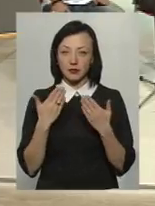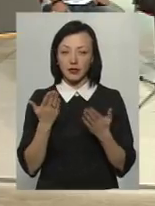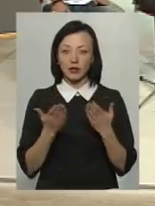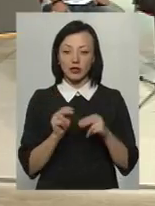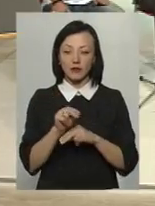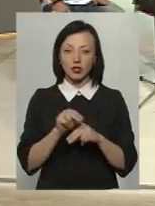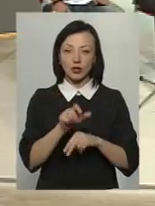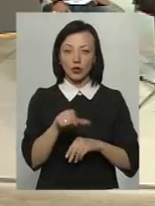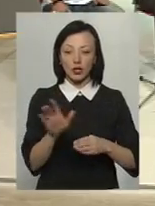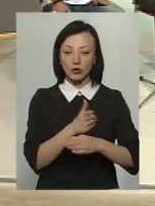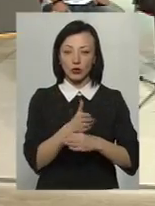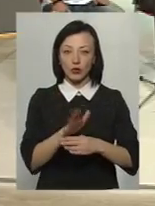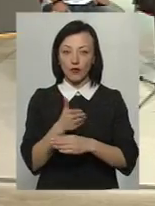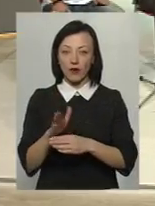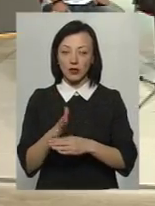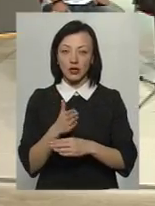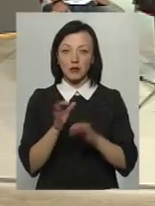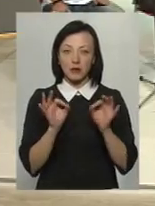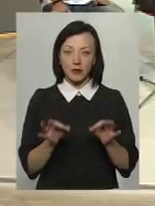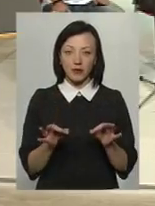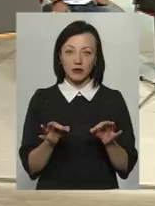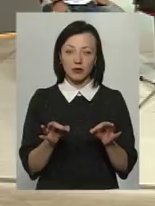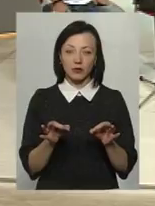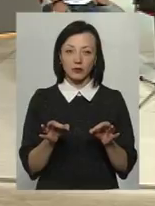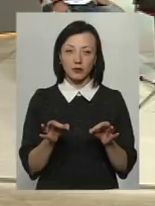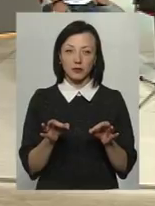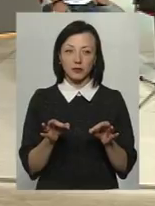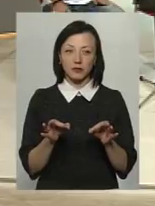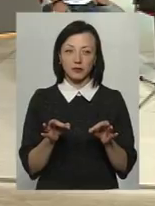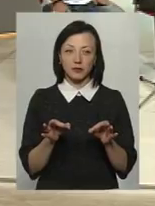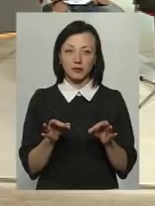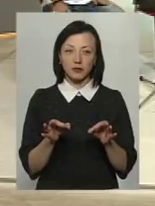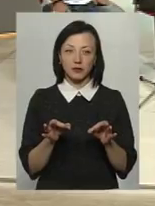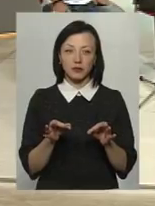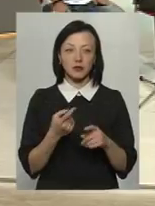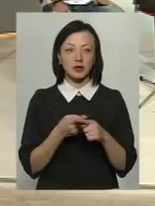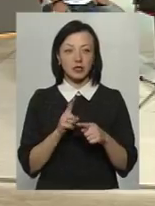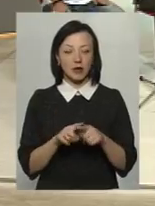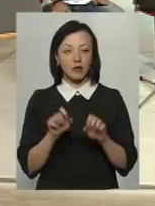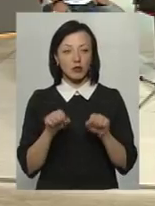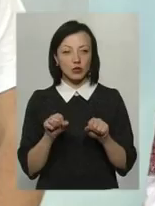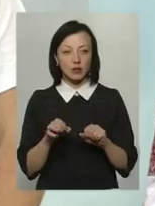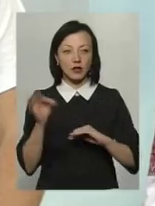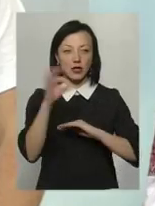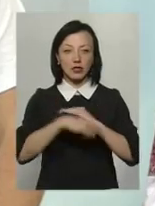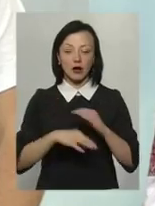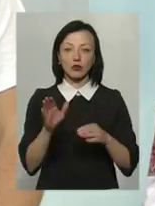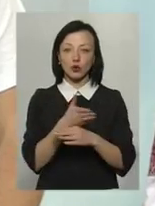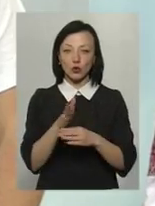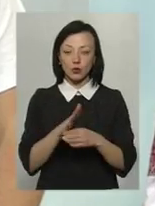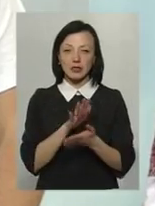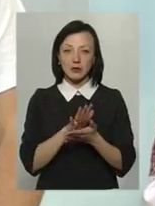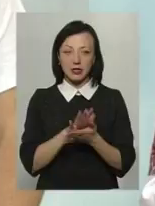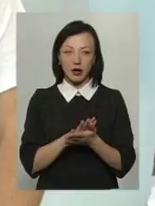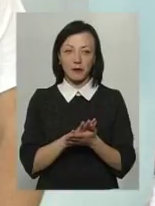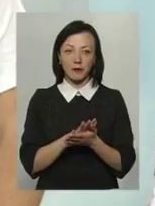якщо навчити людей сортувати, при чому сортувати, це можливо, тому що на заході сортуються сміття, при